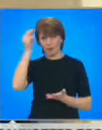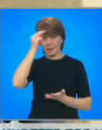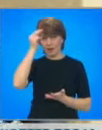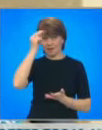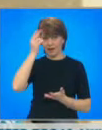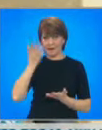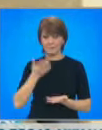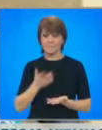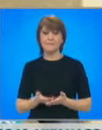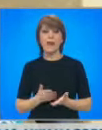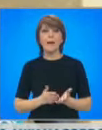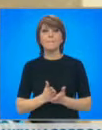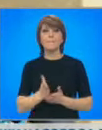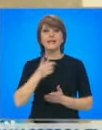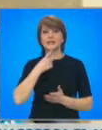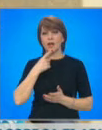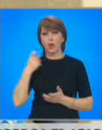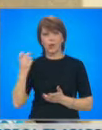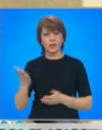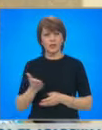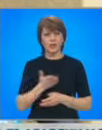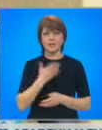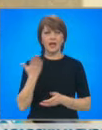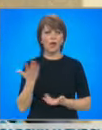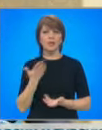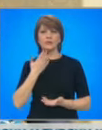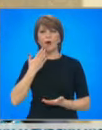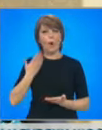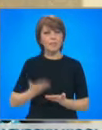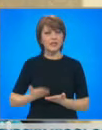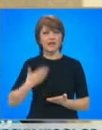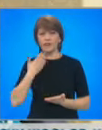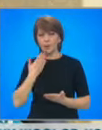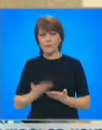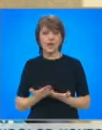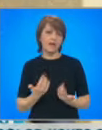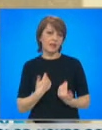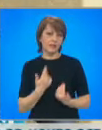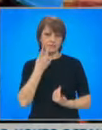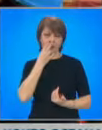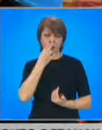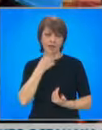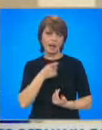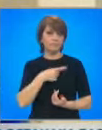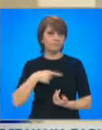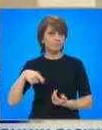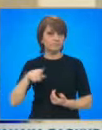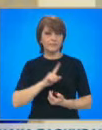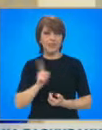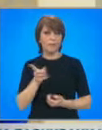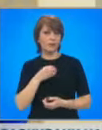Проблема е, че през годините доста от нещата, които сме им обещавали, сме ги лъгали. И няма доверие. Защото